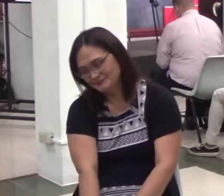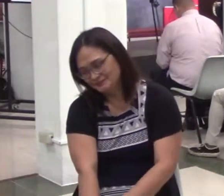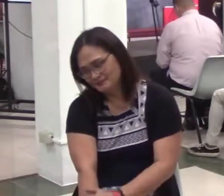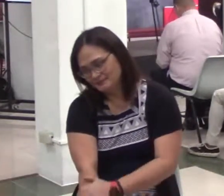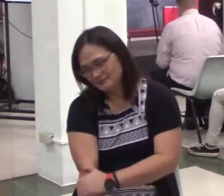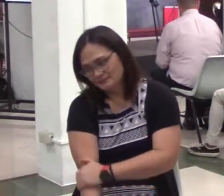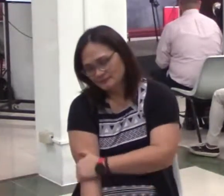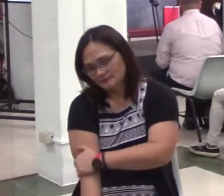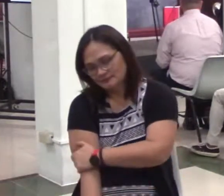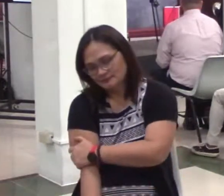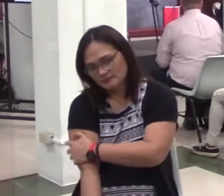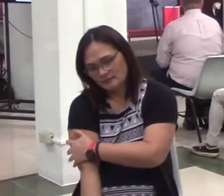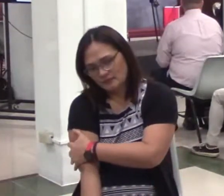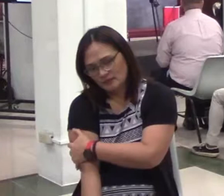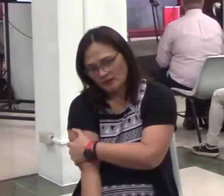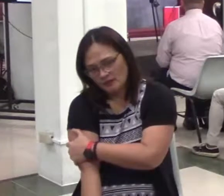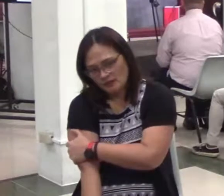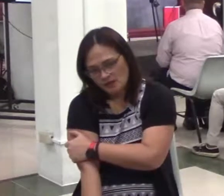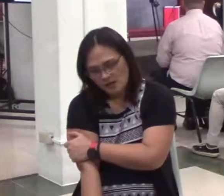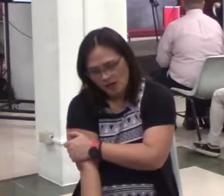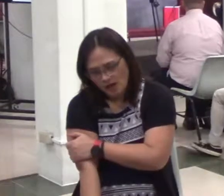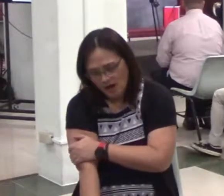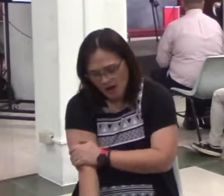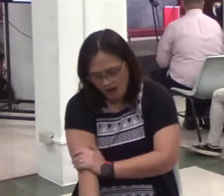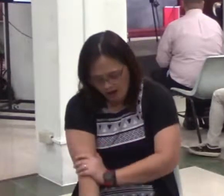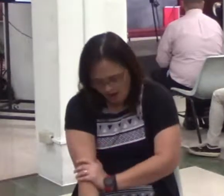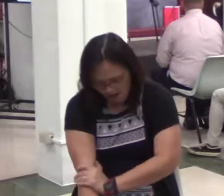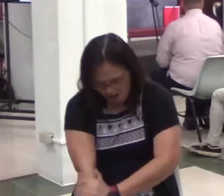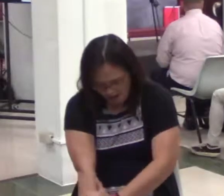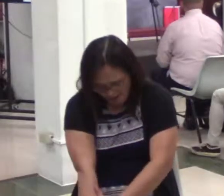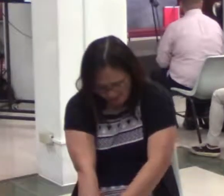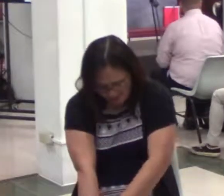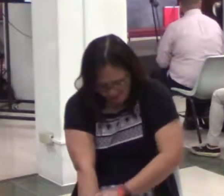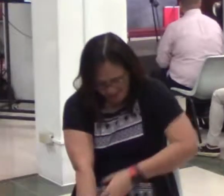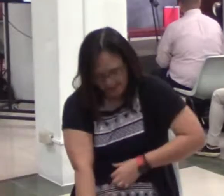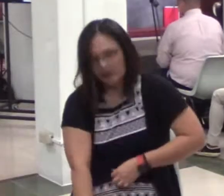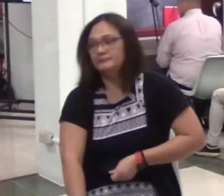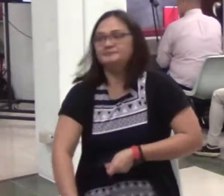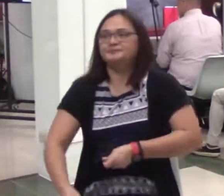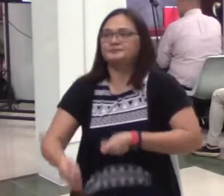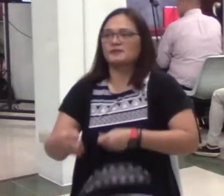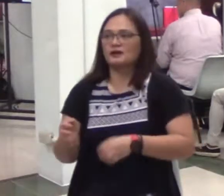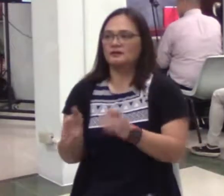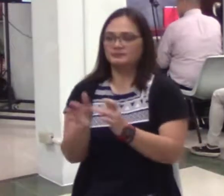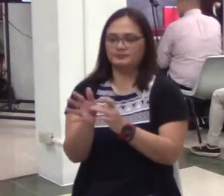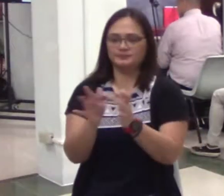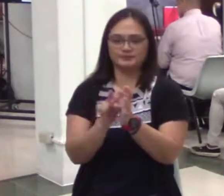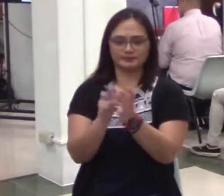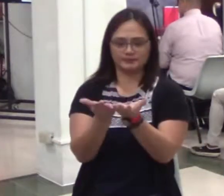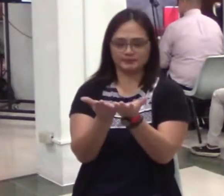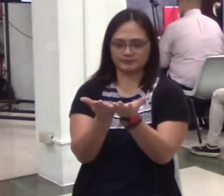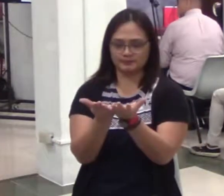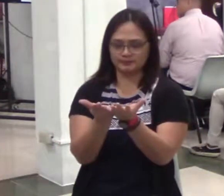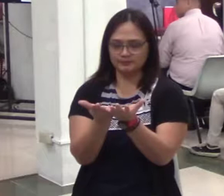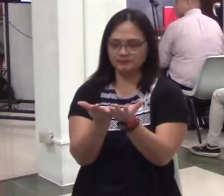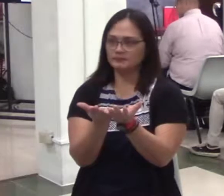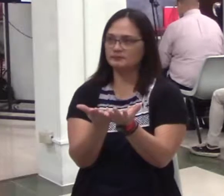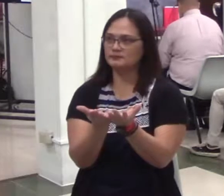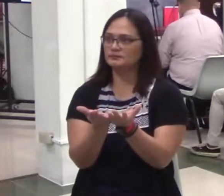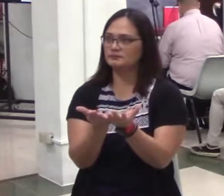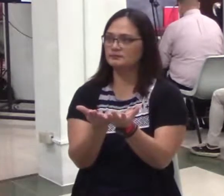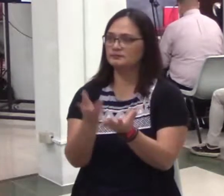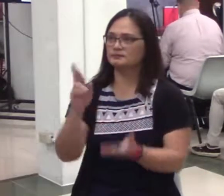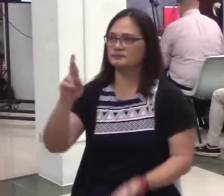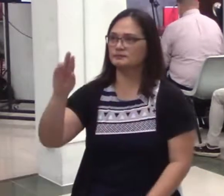32. He that spared not his own son. Hindi